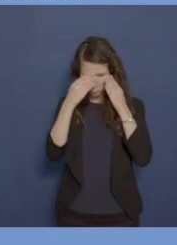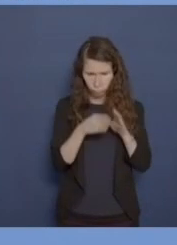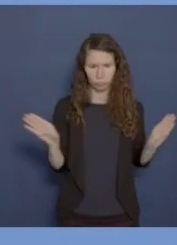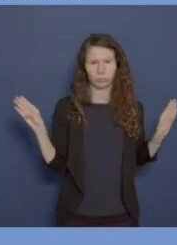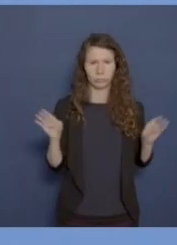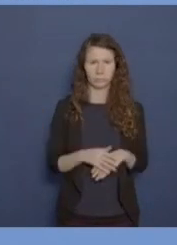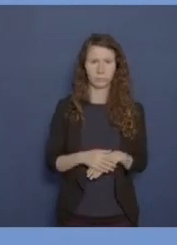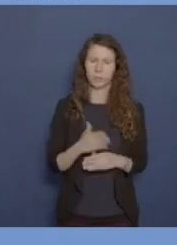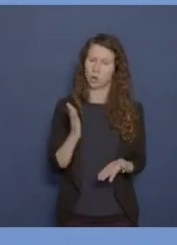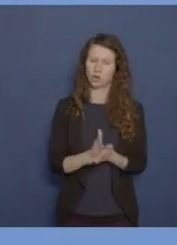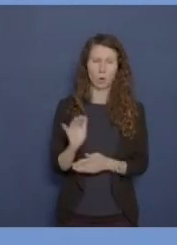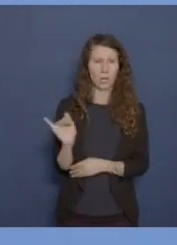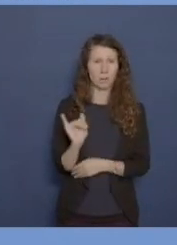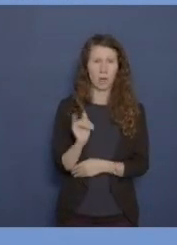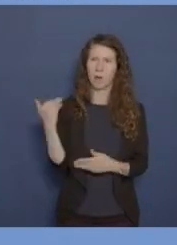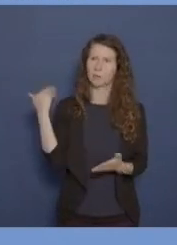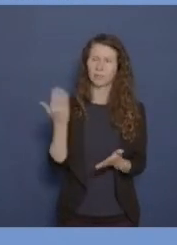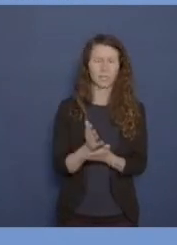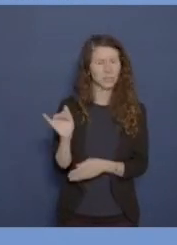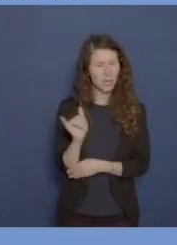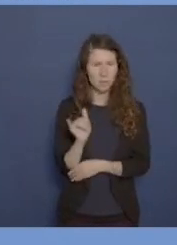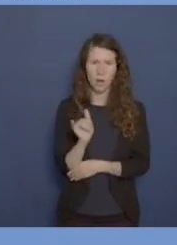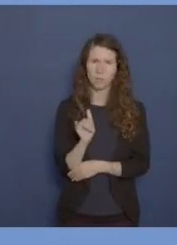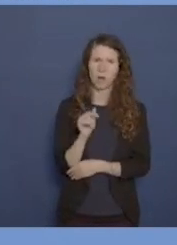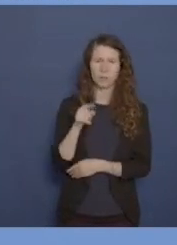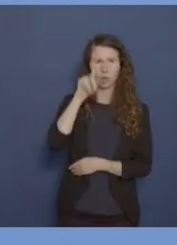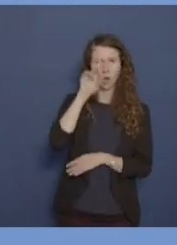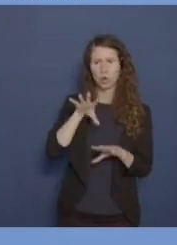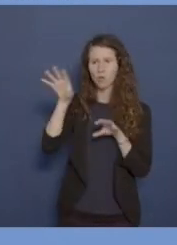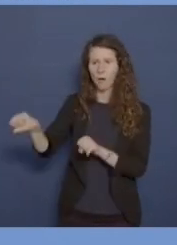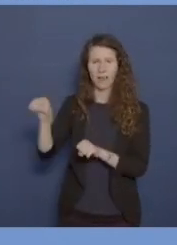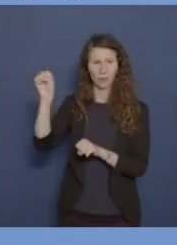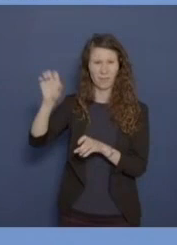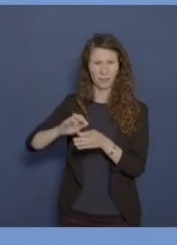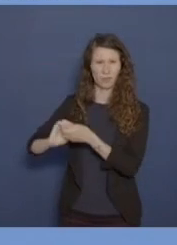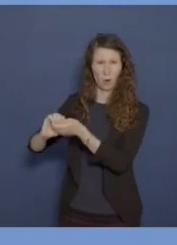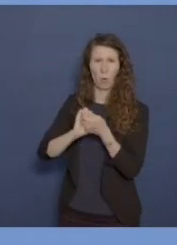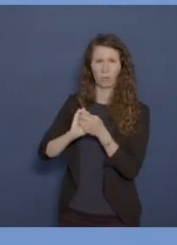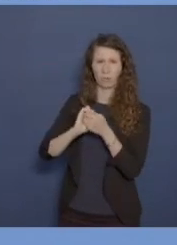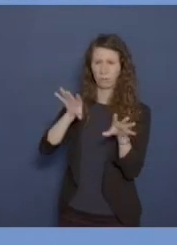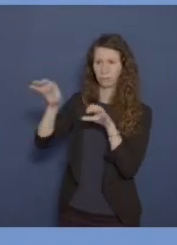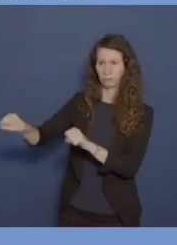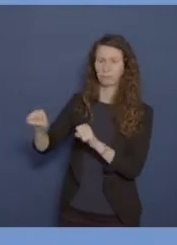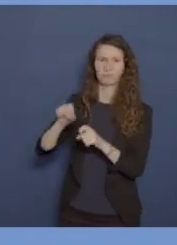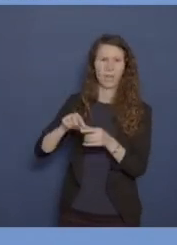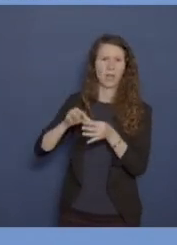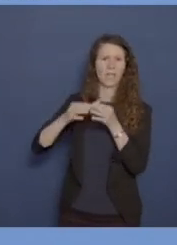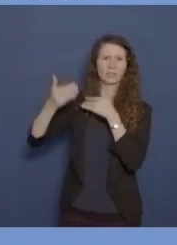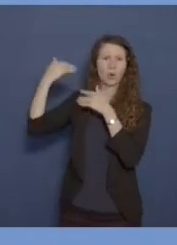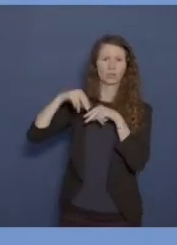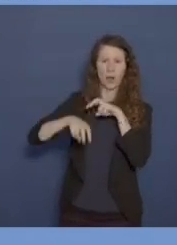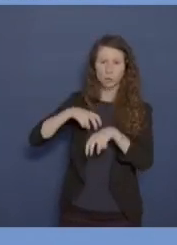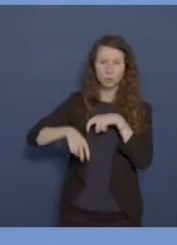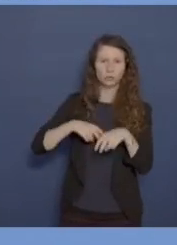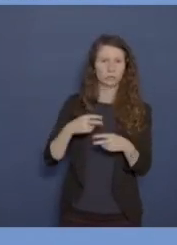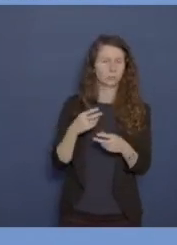wendet, den deutschen Überfall auf diese Sowjetunion historisch zu instrumentalisieren und auch eben diesen